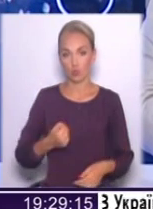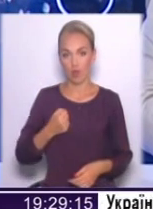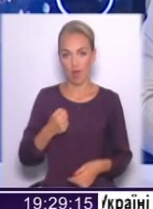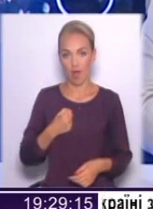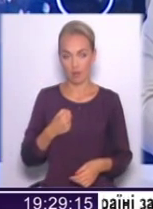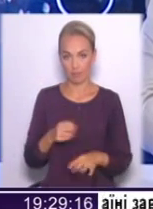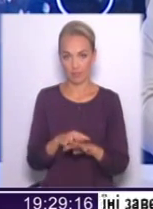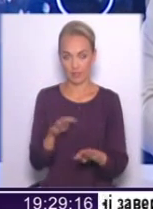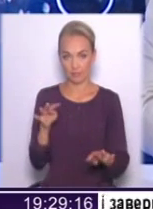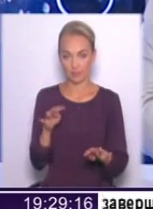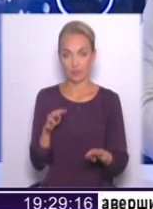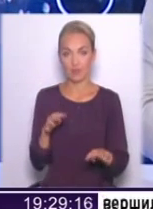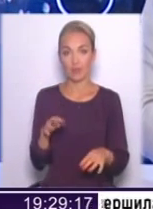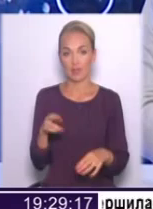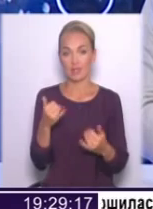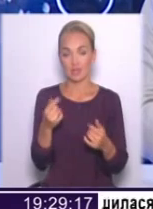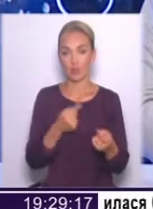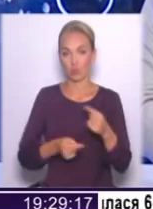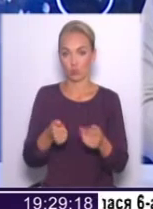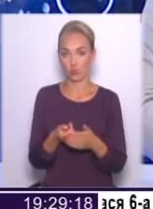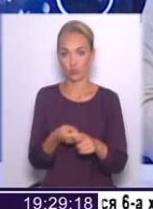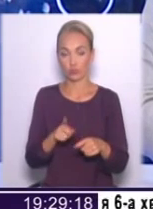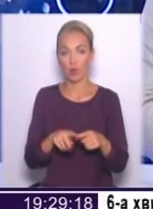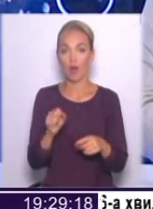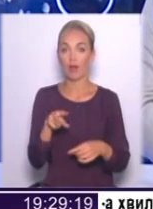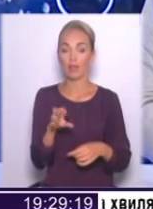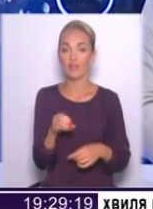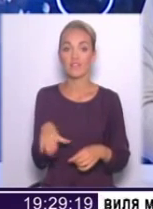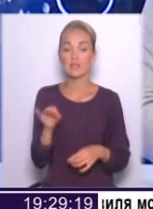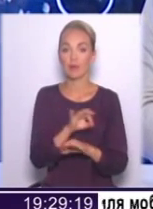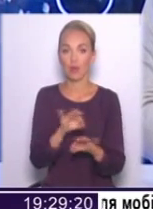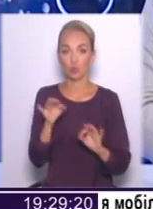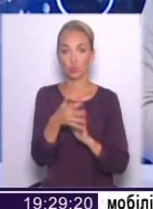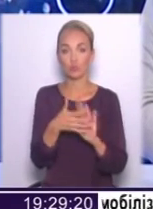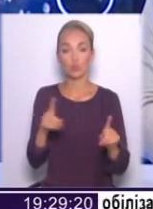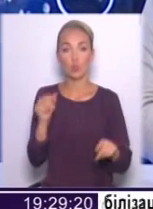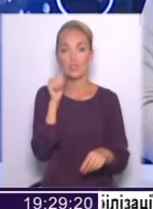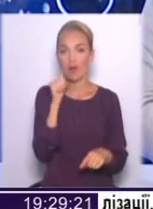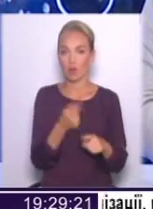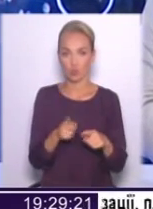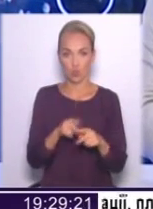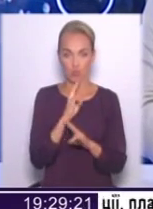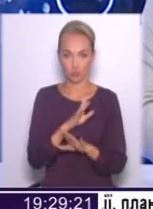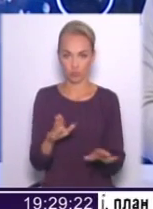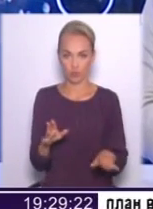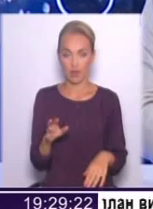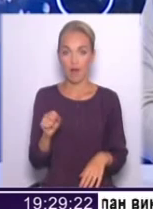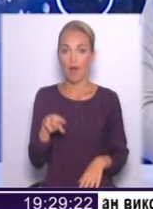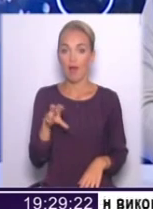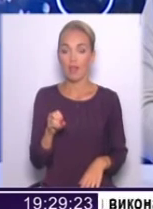розуміють, що контрактна армія буде створена, я зараз до цього повернувся, але всі прекрасно розуміють, що завтра цього не буде. Але як тільки